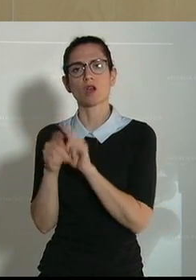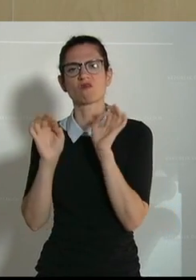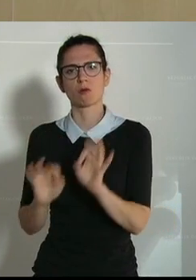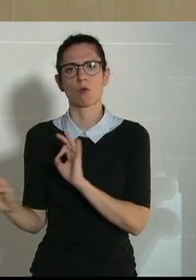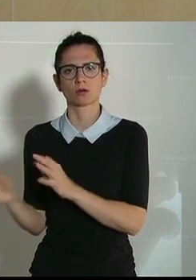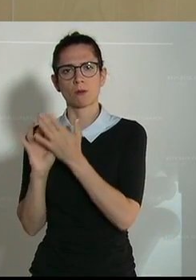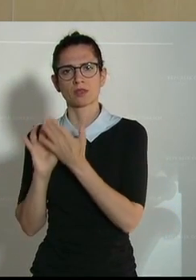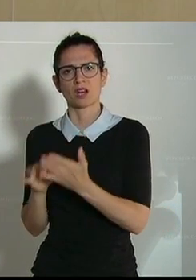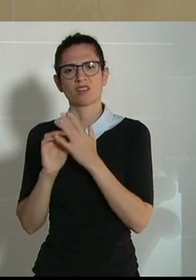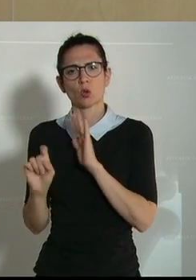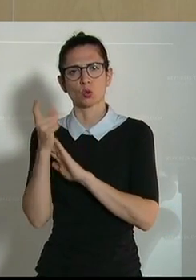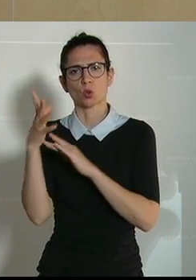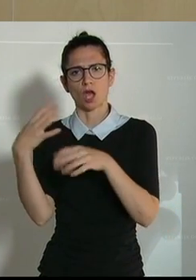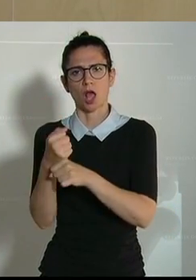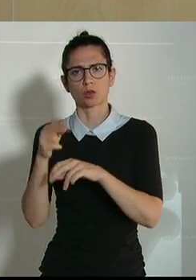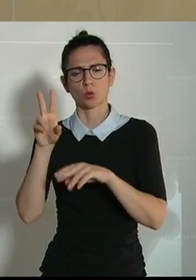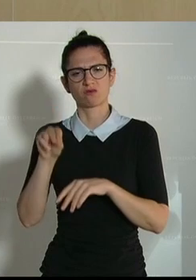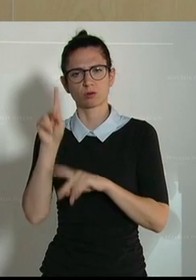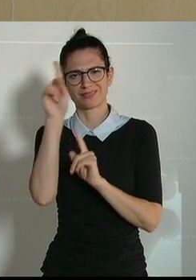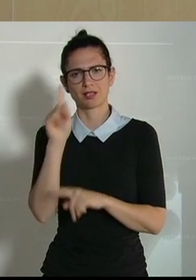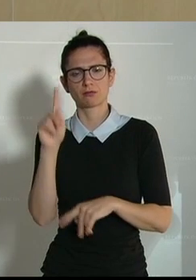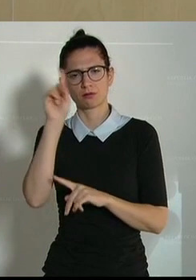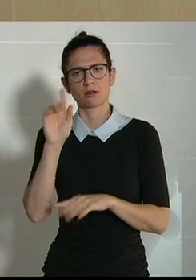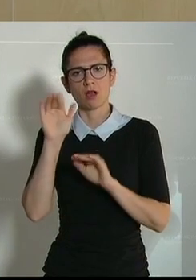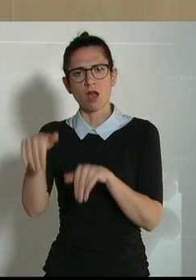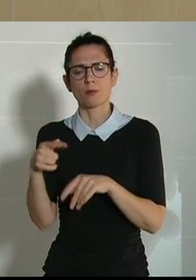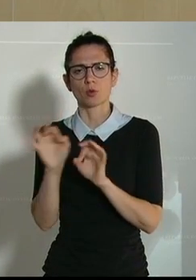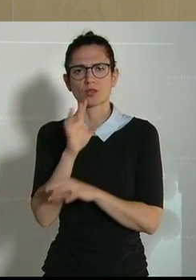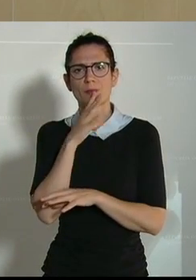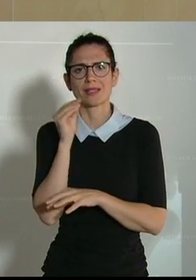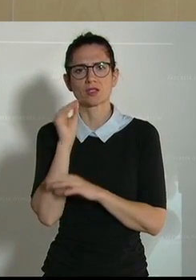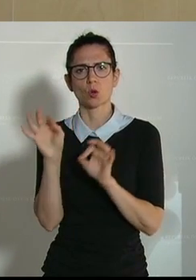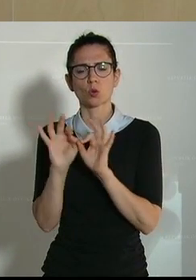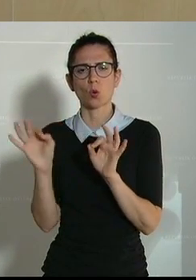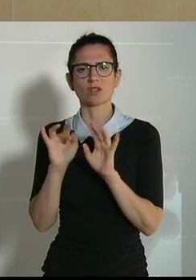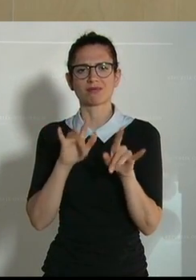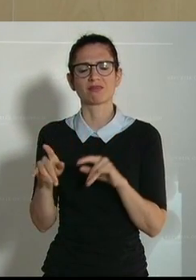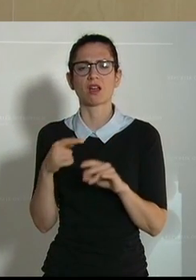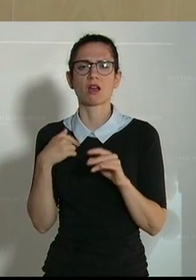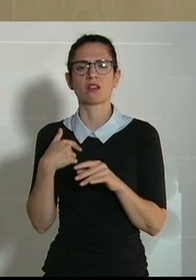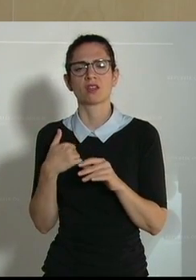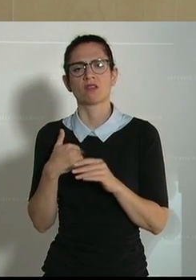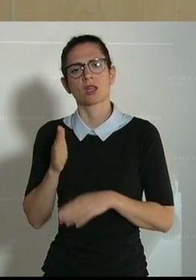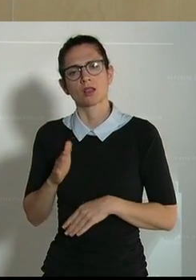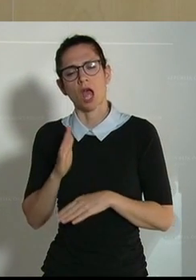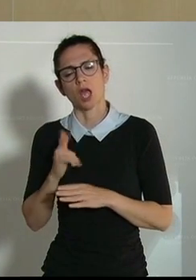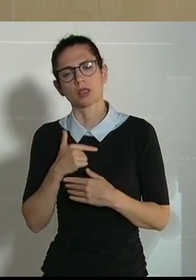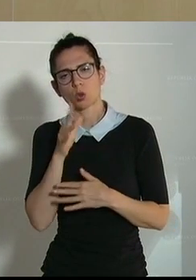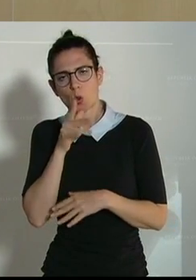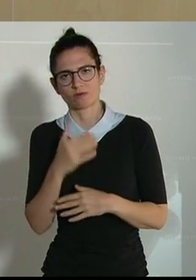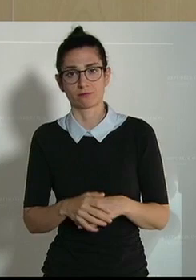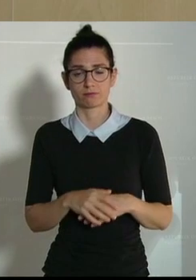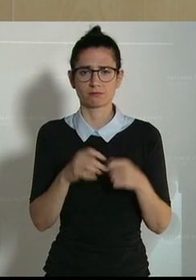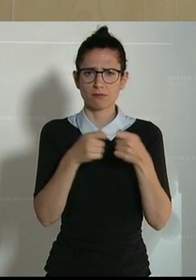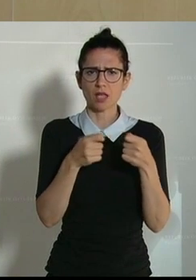betreffend der Sonderhaltung von Tieren in Tierheimen, Tierpensionen und Gnadenhöfen erlassen. All diese